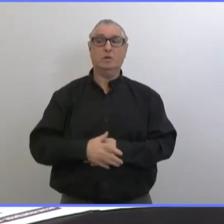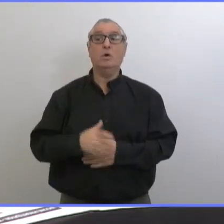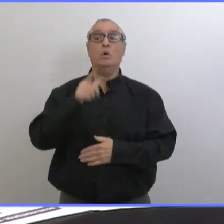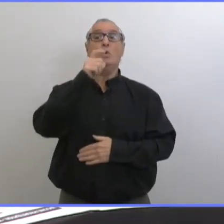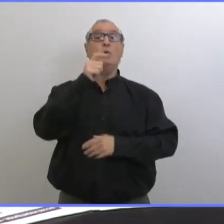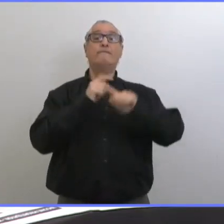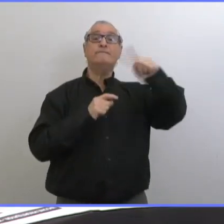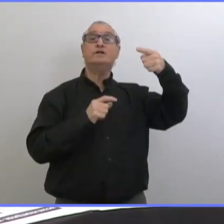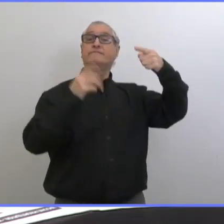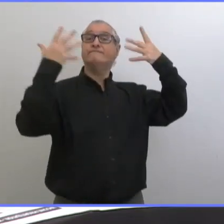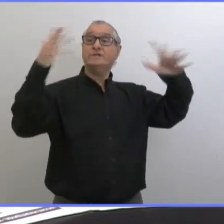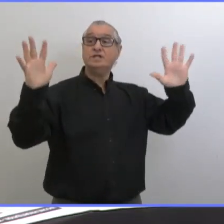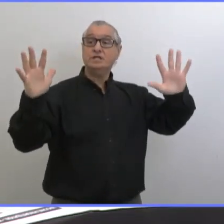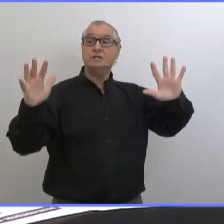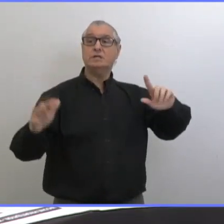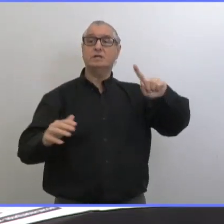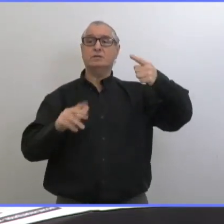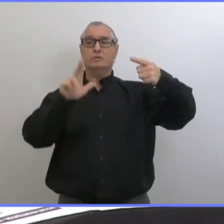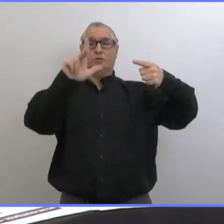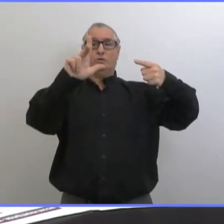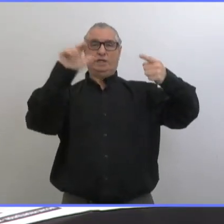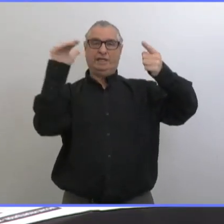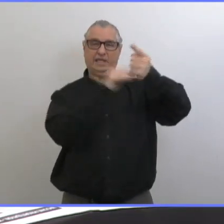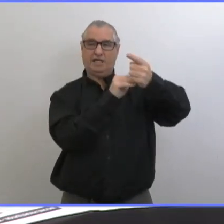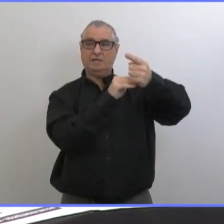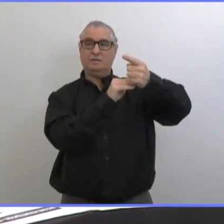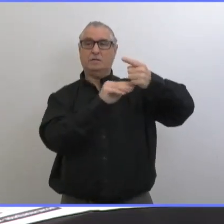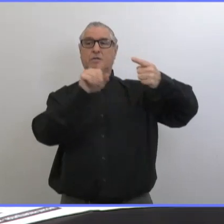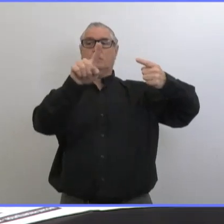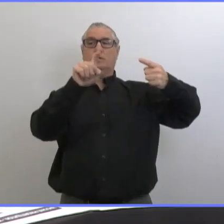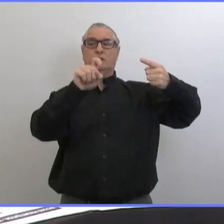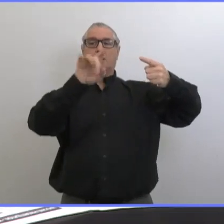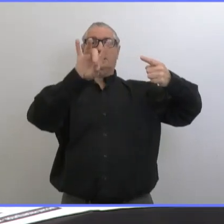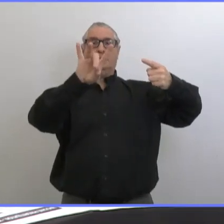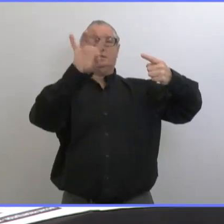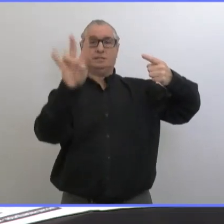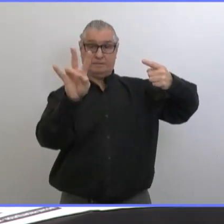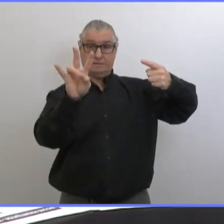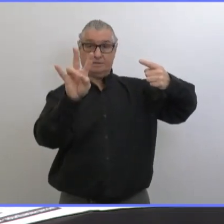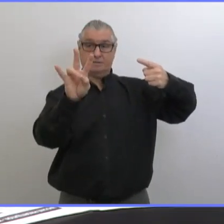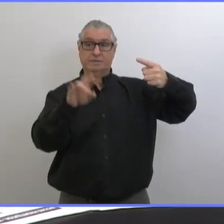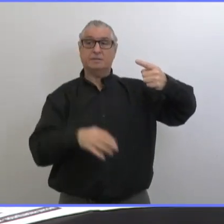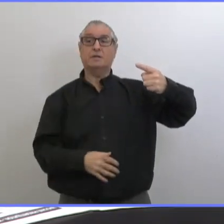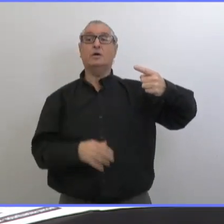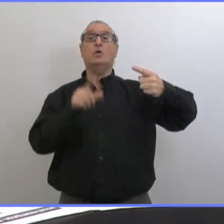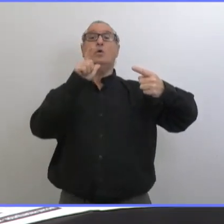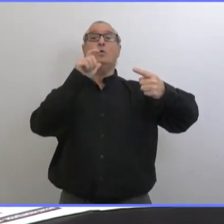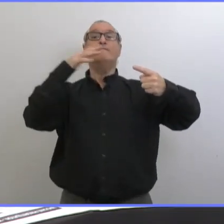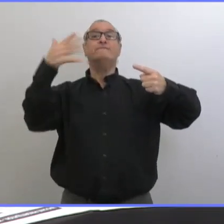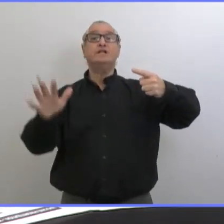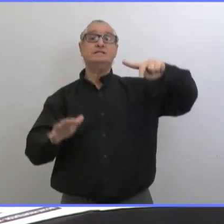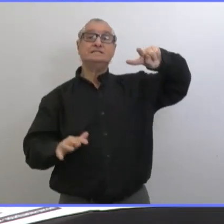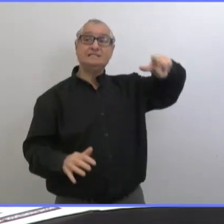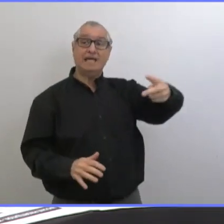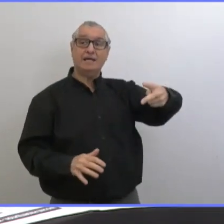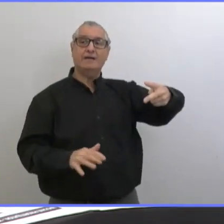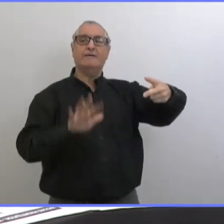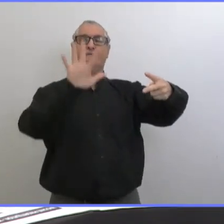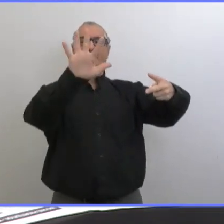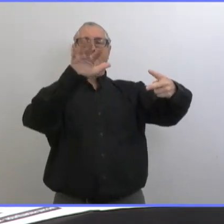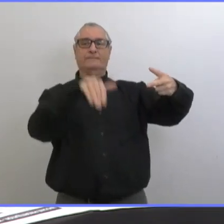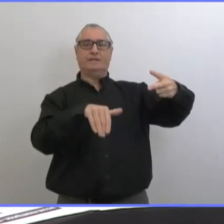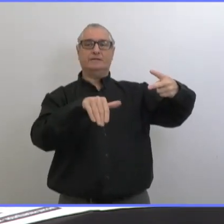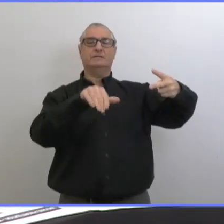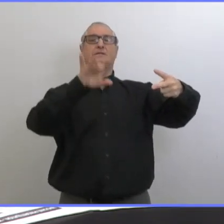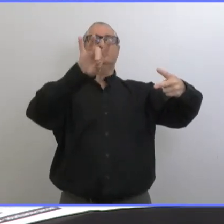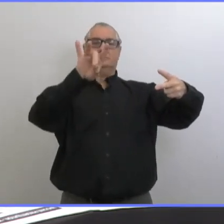et 5 087 deuxième doses. On va pouvoir donner toutes les premières doses